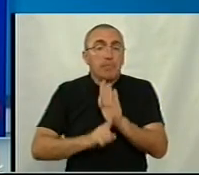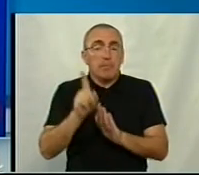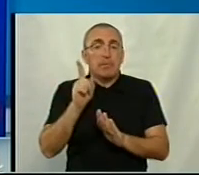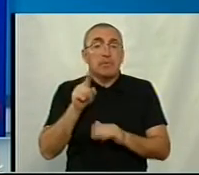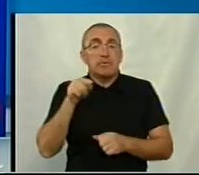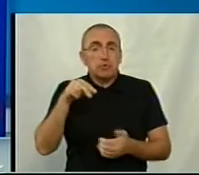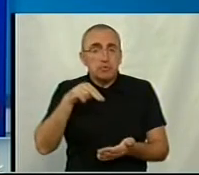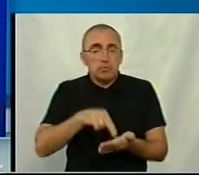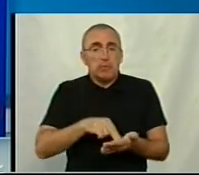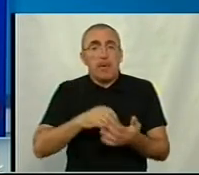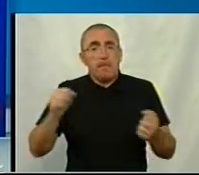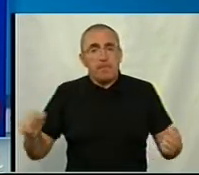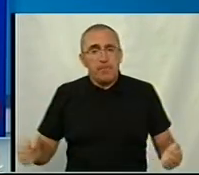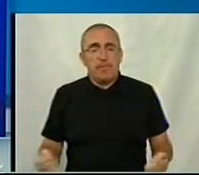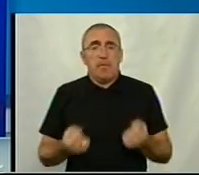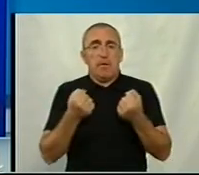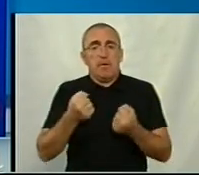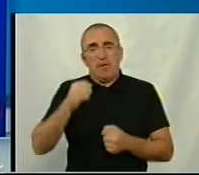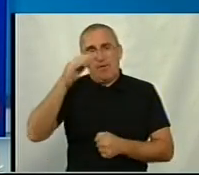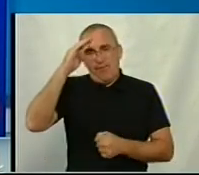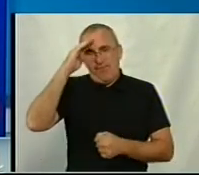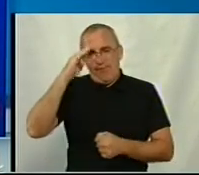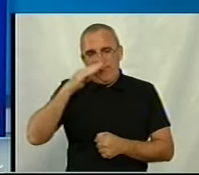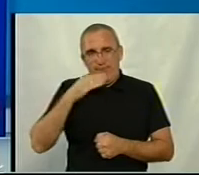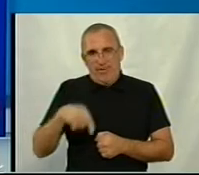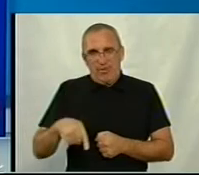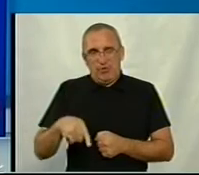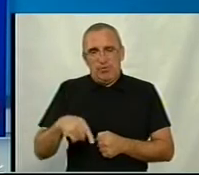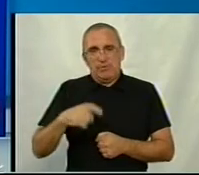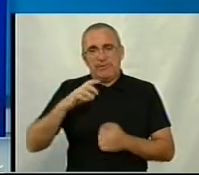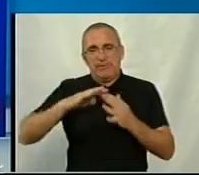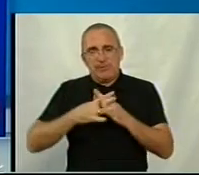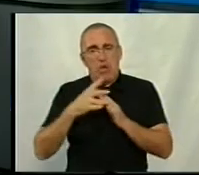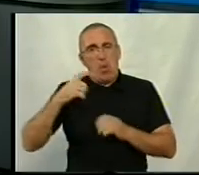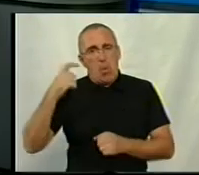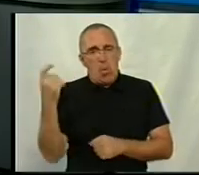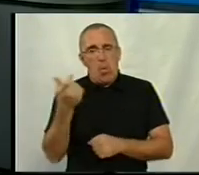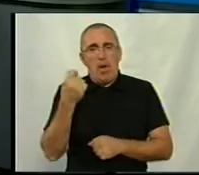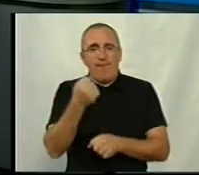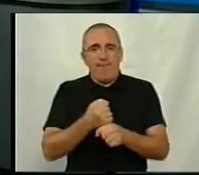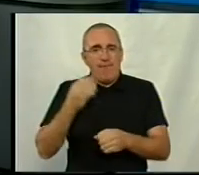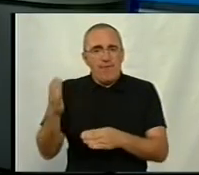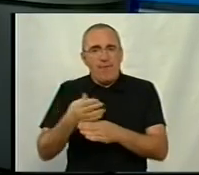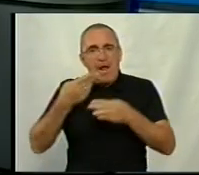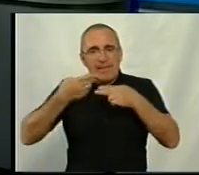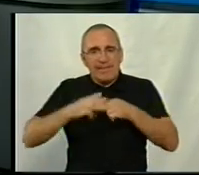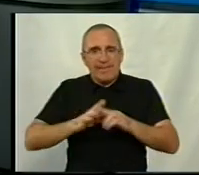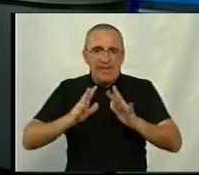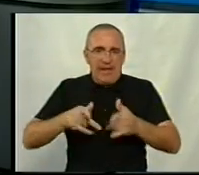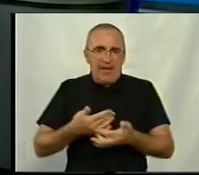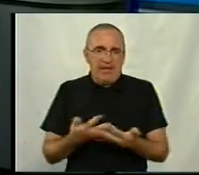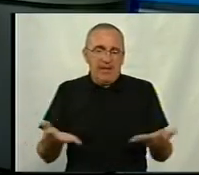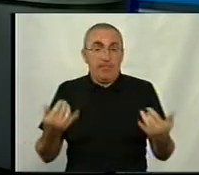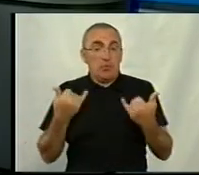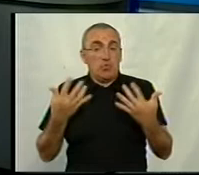саме стояла підтримка вітчизняного сільхозвиробника техніки. І на